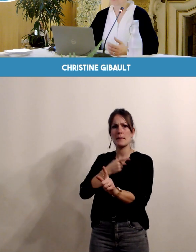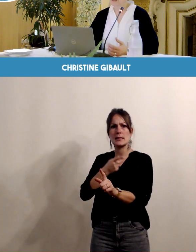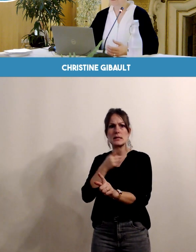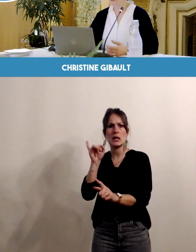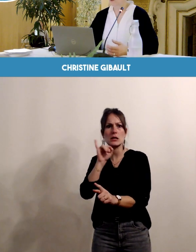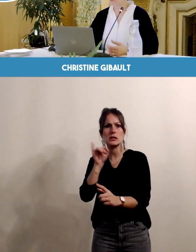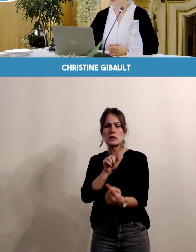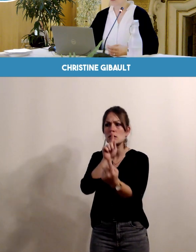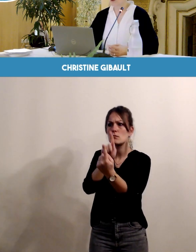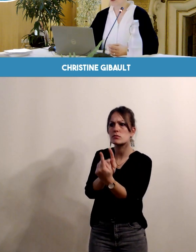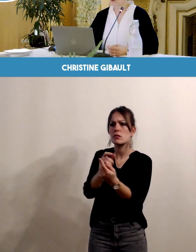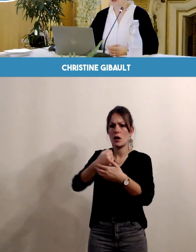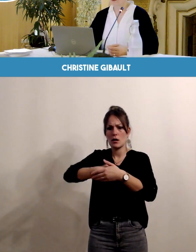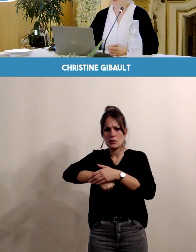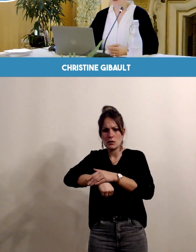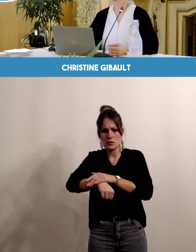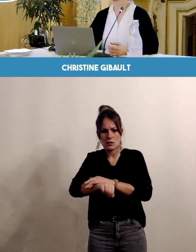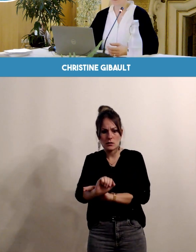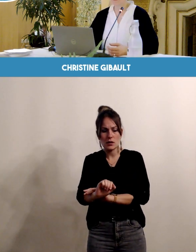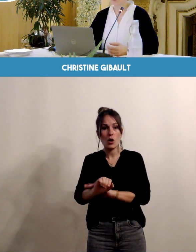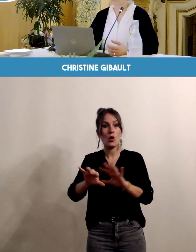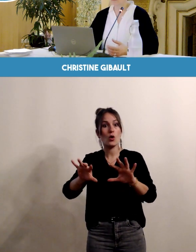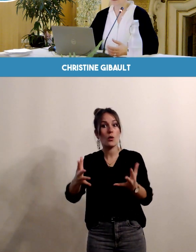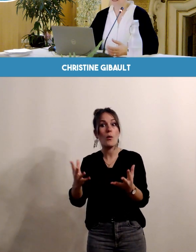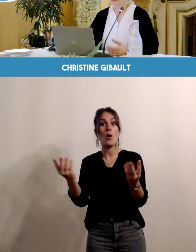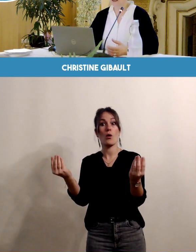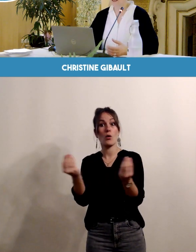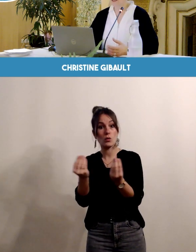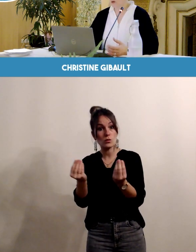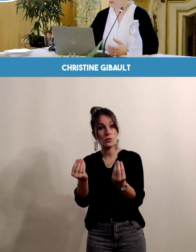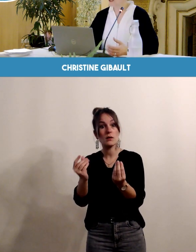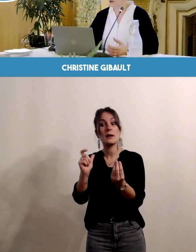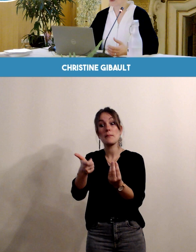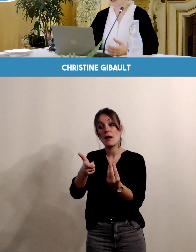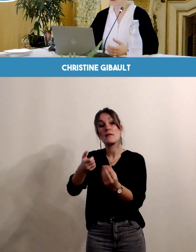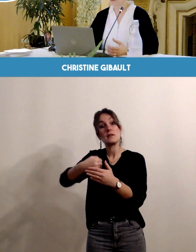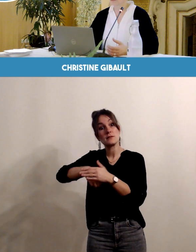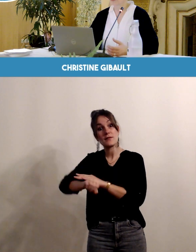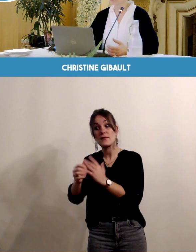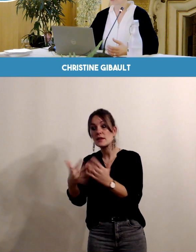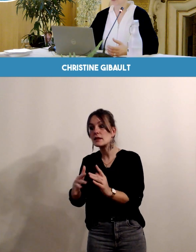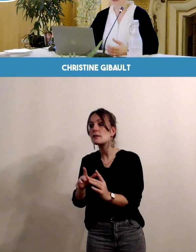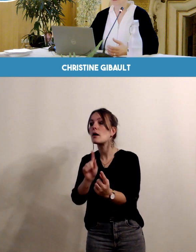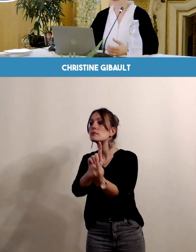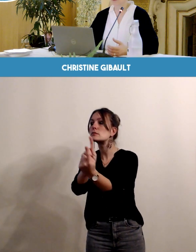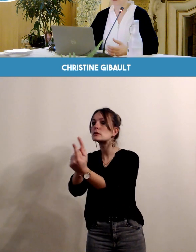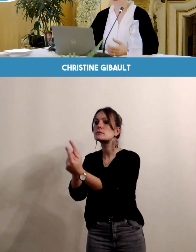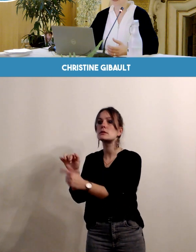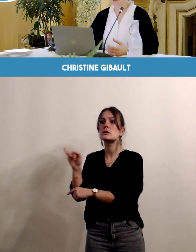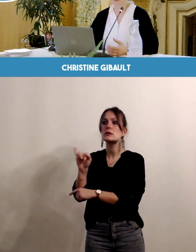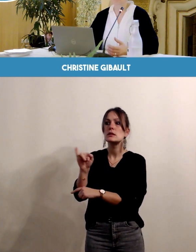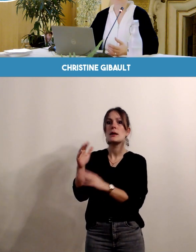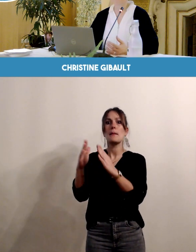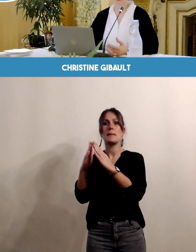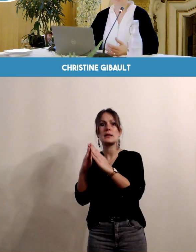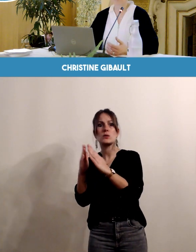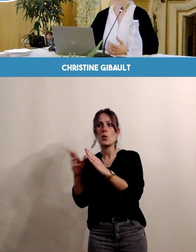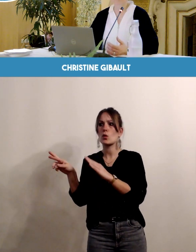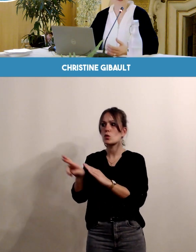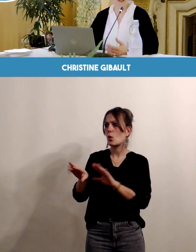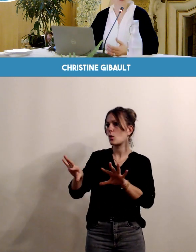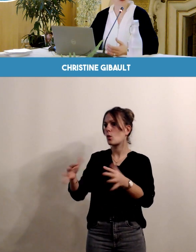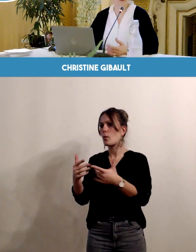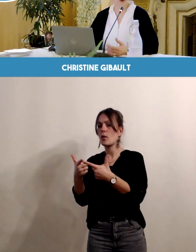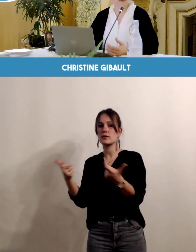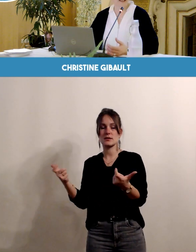des modalités d'accouchement, les possibilités de suivi post-natal, y compris les conditions du retour précoce à domicile et donc idéalement